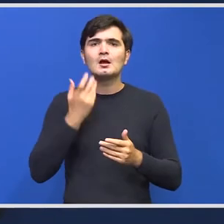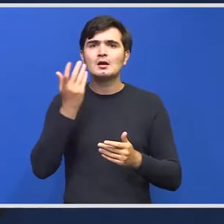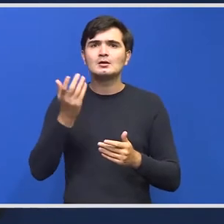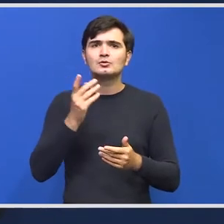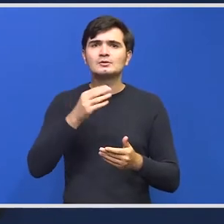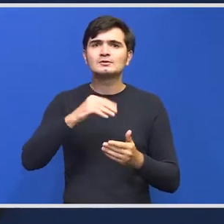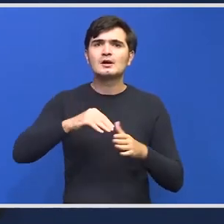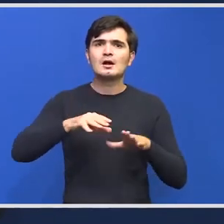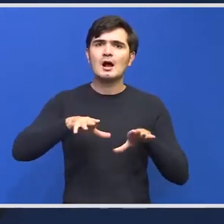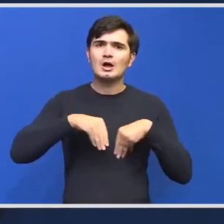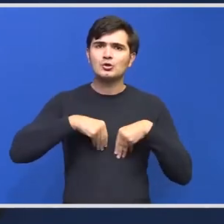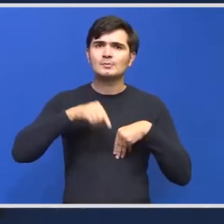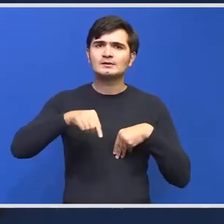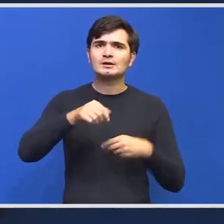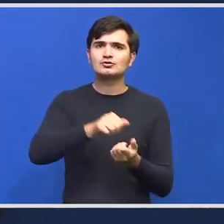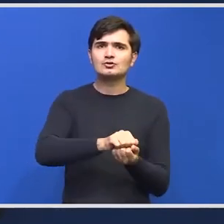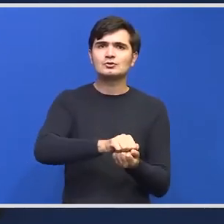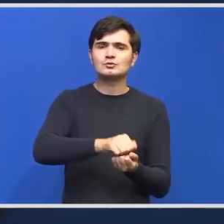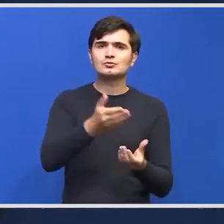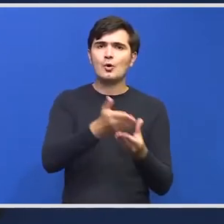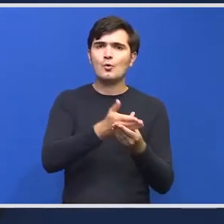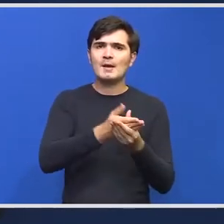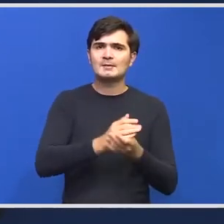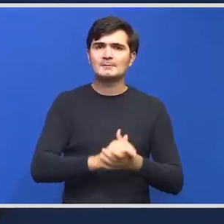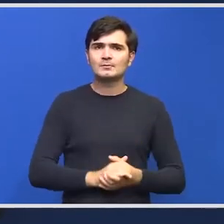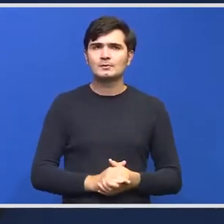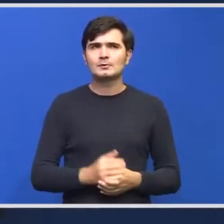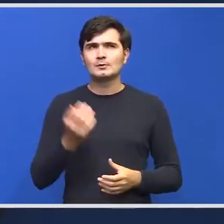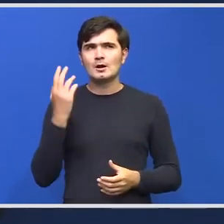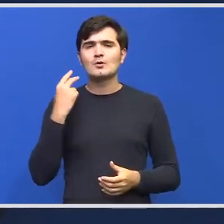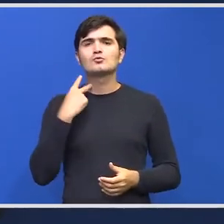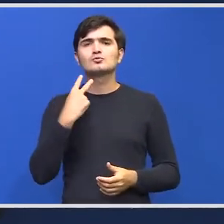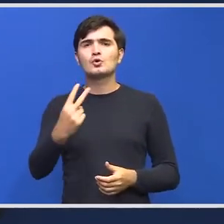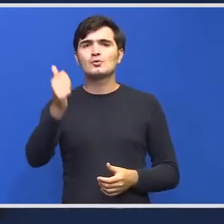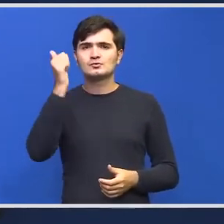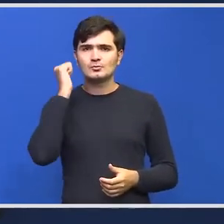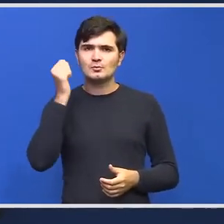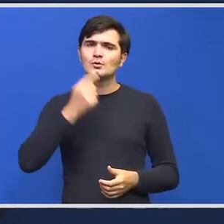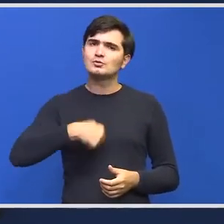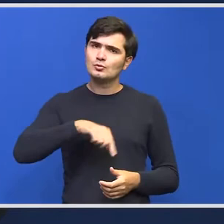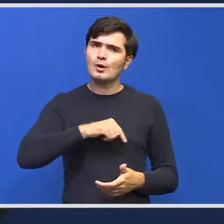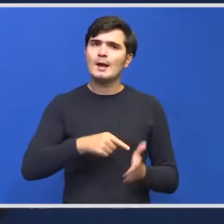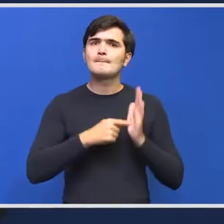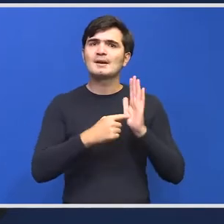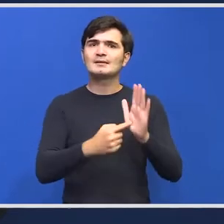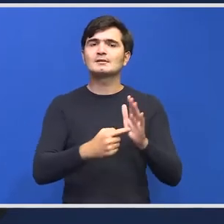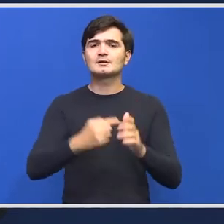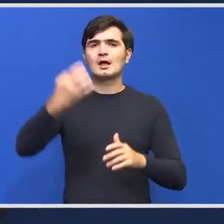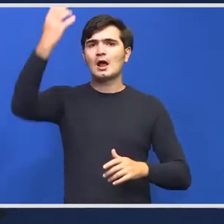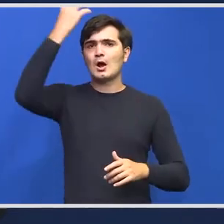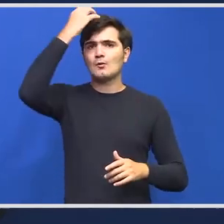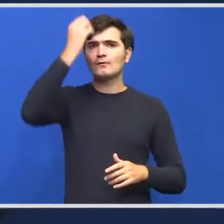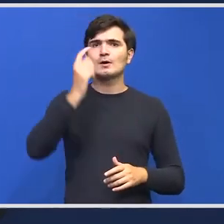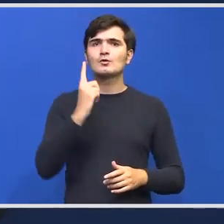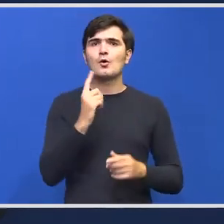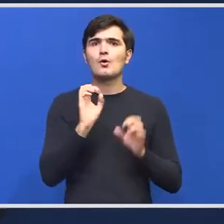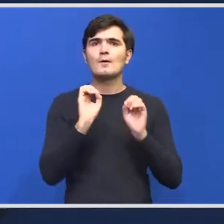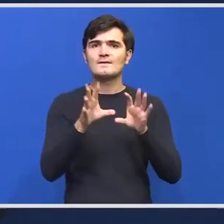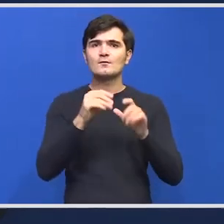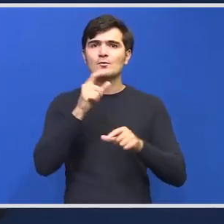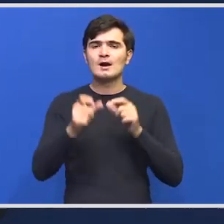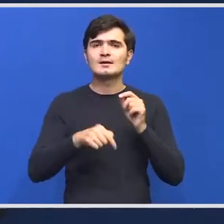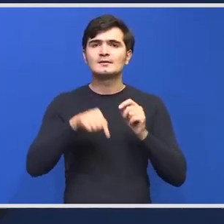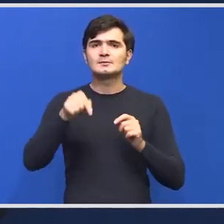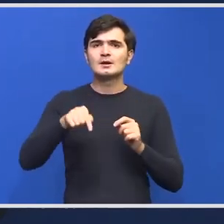adoptat, dacă ne trebuie spune. Deci, acum două săptămâni am prezentat Guvernului o informare legat de